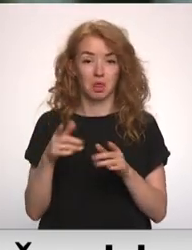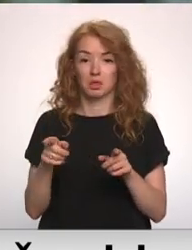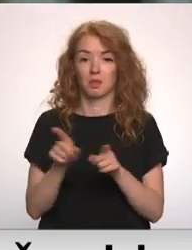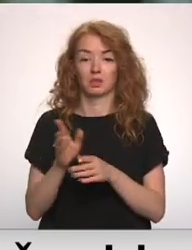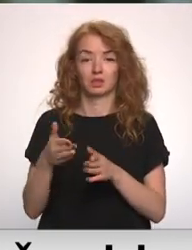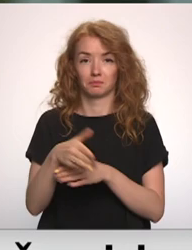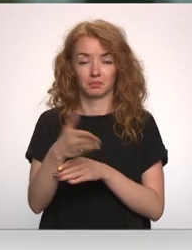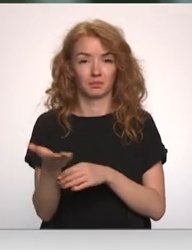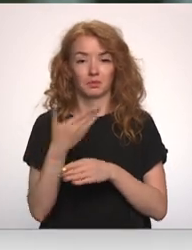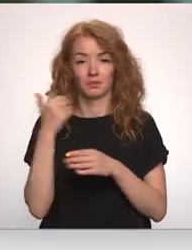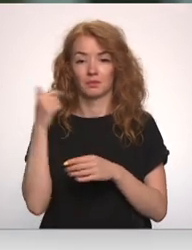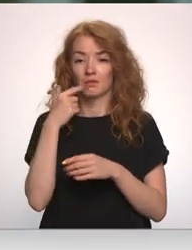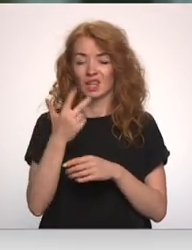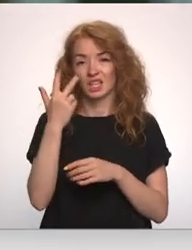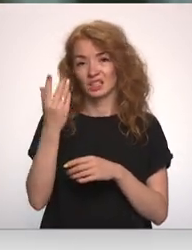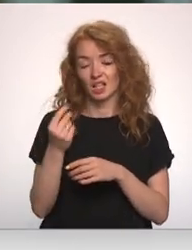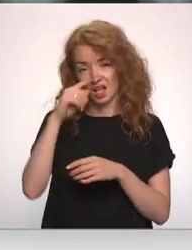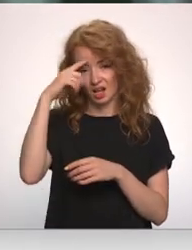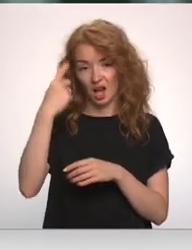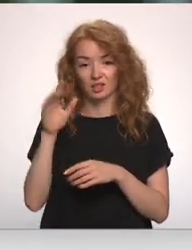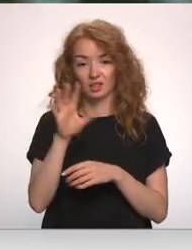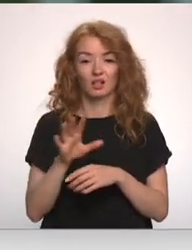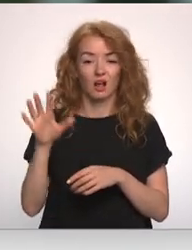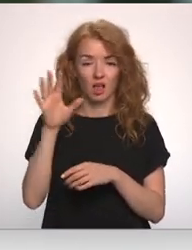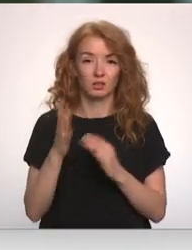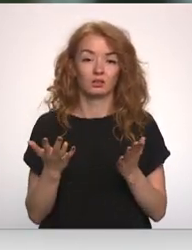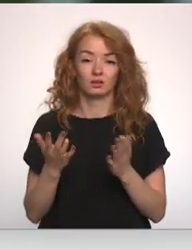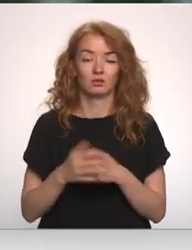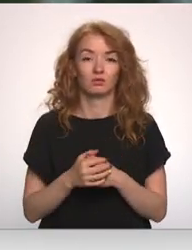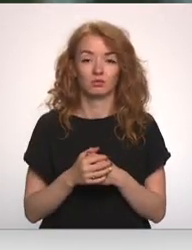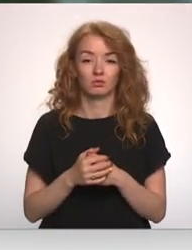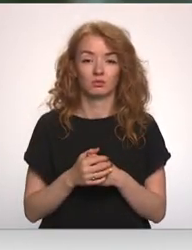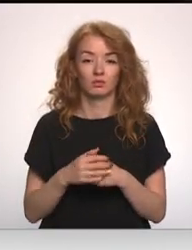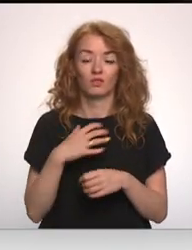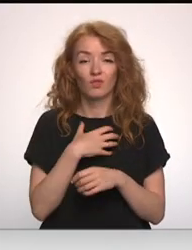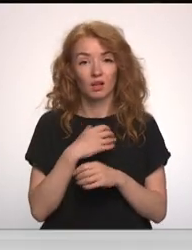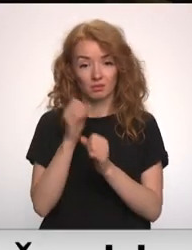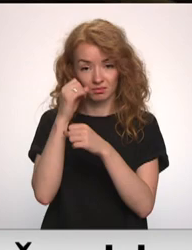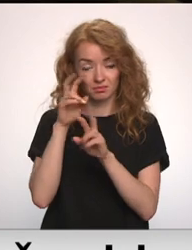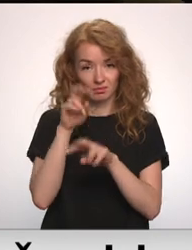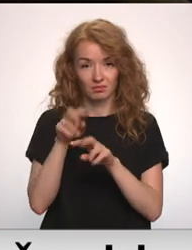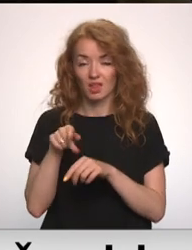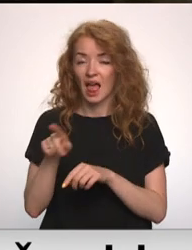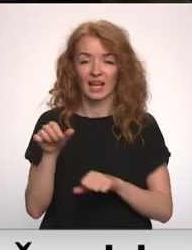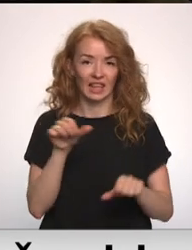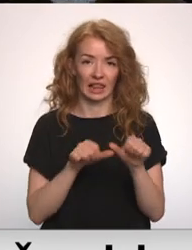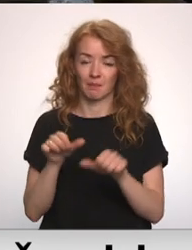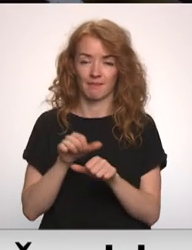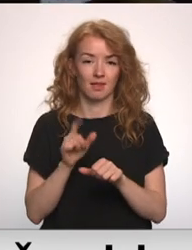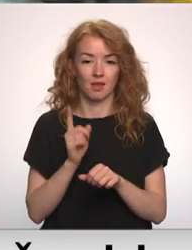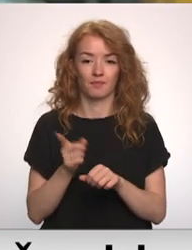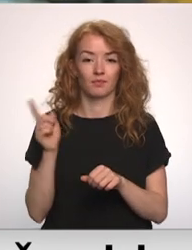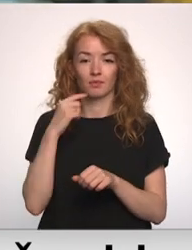Trīs dienas, kāds taisa gaisa. Nu, kur tad tas varbūt? Vaik ņemt analīzes. Kaut kādā ķimija, es domāju.